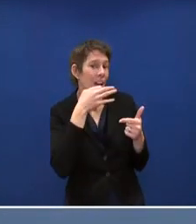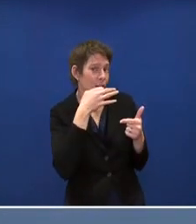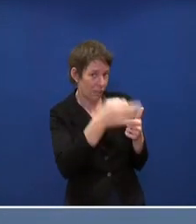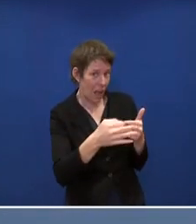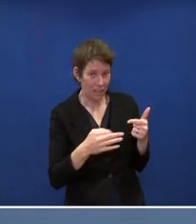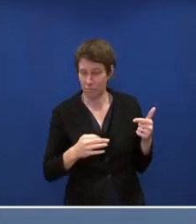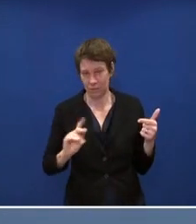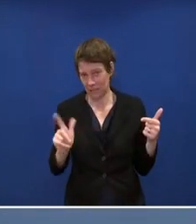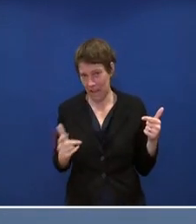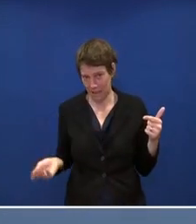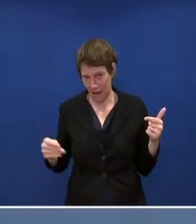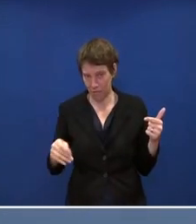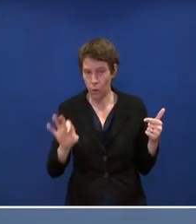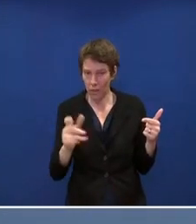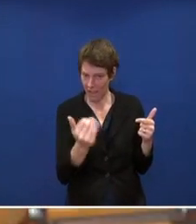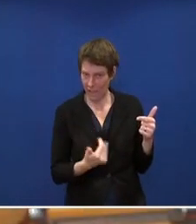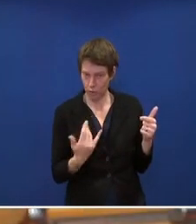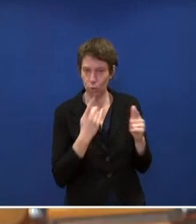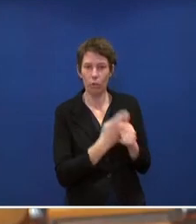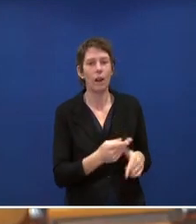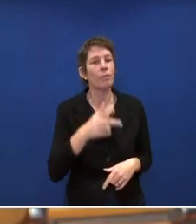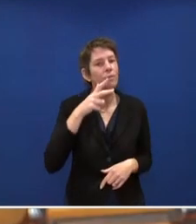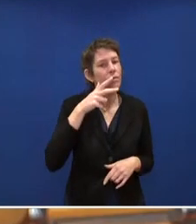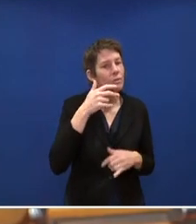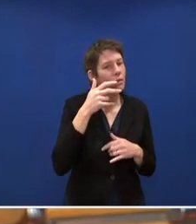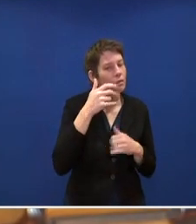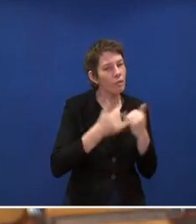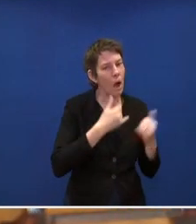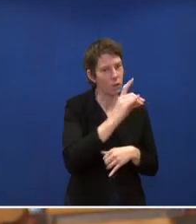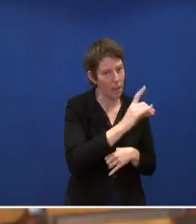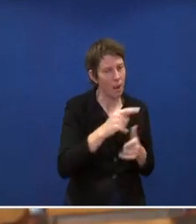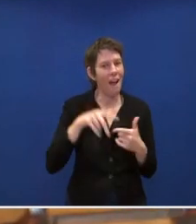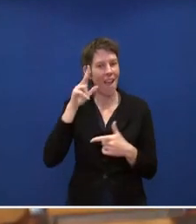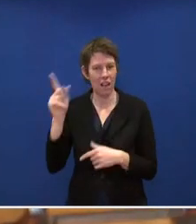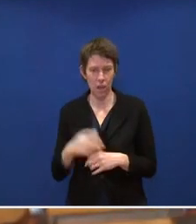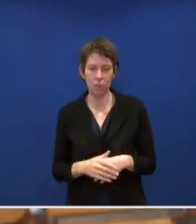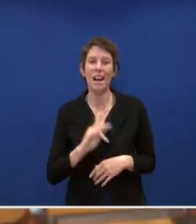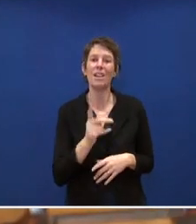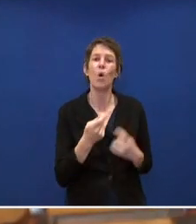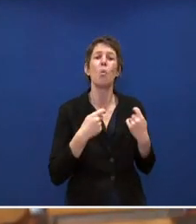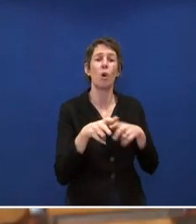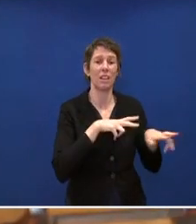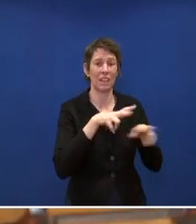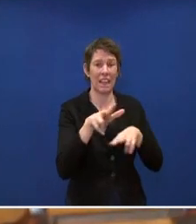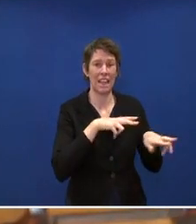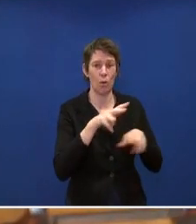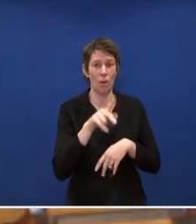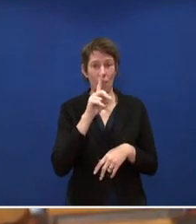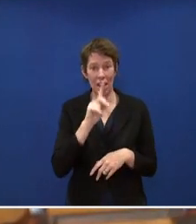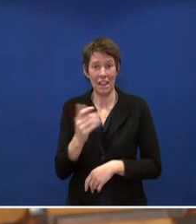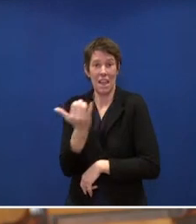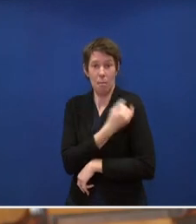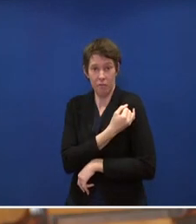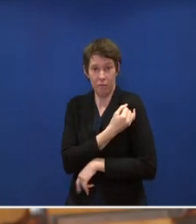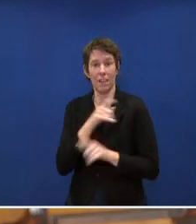gebraucht, eine Frage sowohl an Frau Dämmer als auch an Herrn Kautz. Hier steht die Bundesregierung zur Frage der Lockerung der Eingriffe für Geimpfte, sofern klar ist,